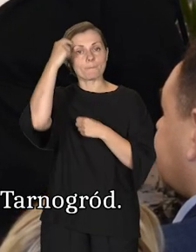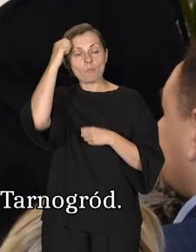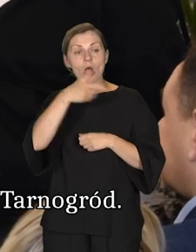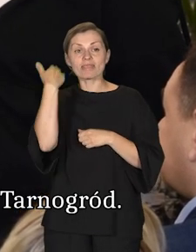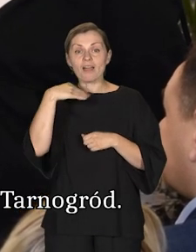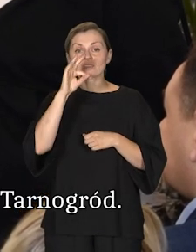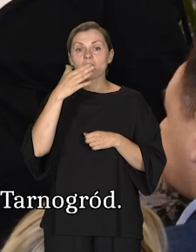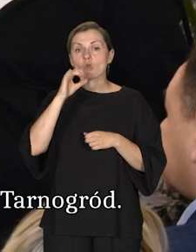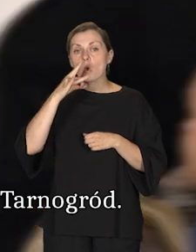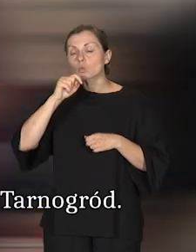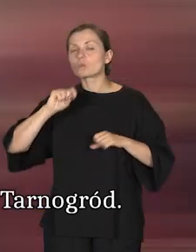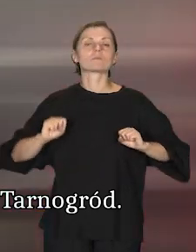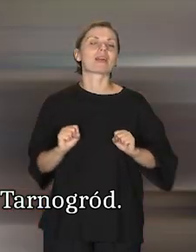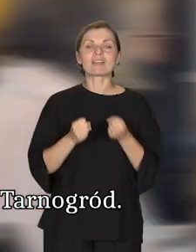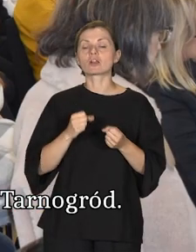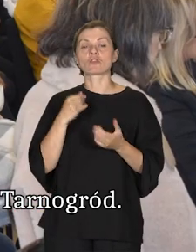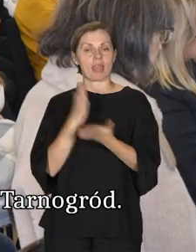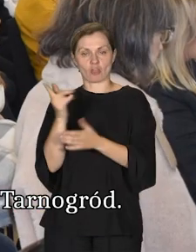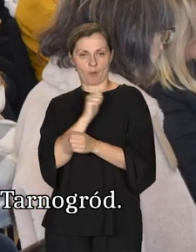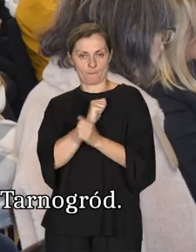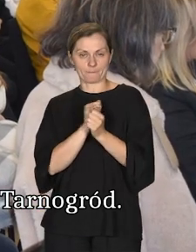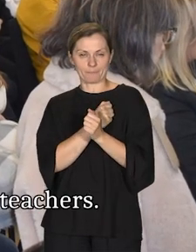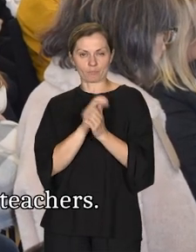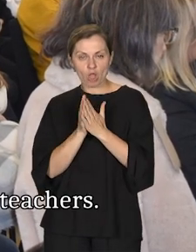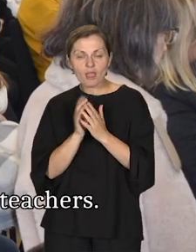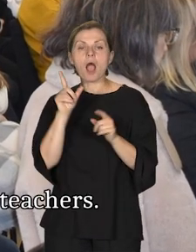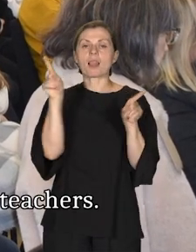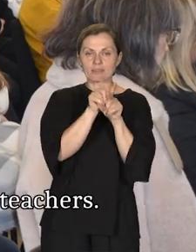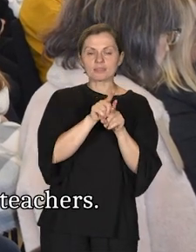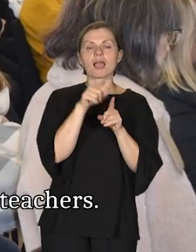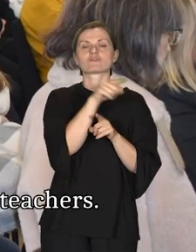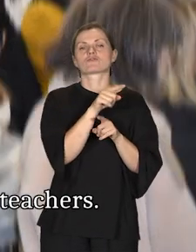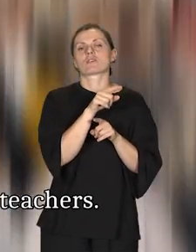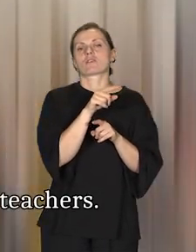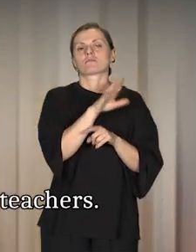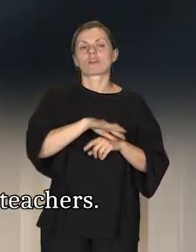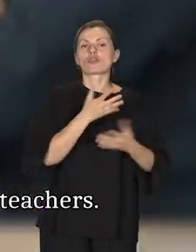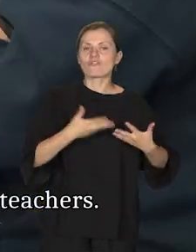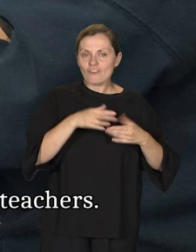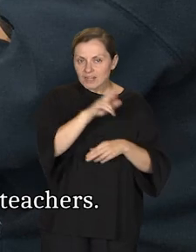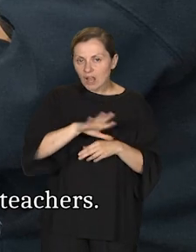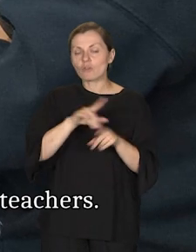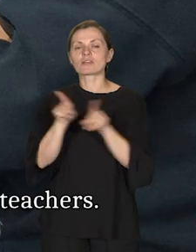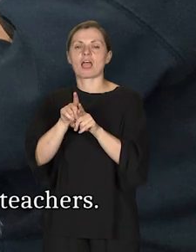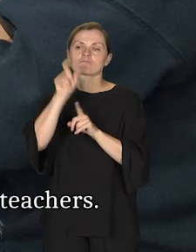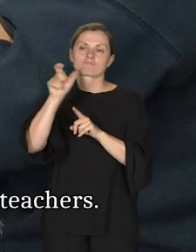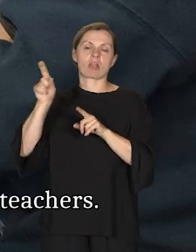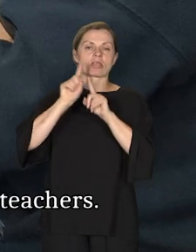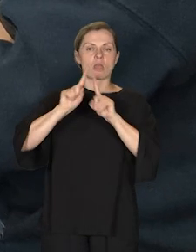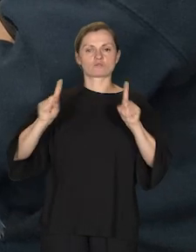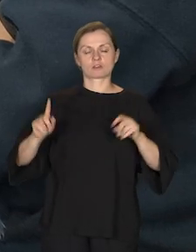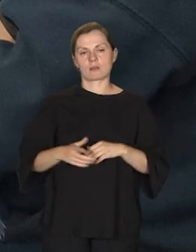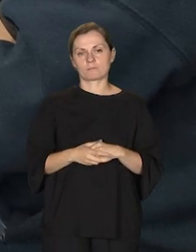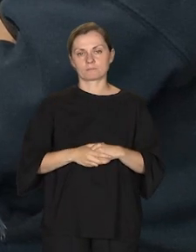dawnym Tarnogrodzie angażuje się nie tylko biblioteka, ale także Tarnogrodzkie Towarzystwo Regionalne i miejscowi nauczyciele.